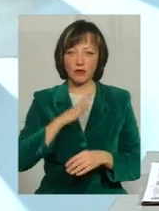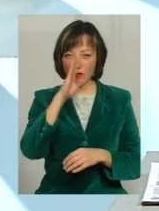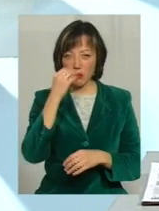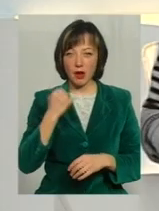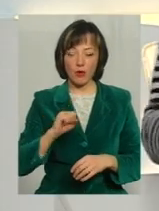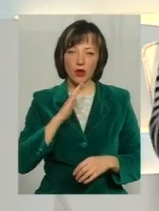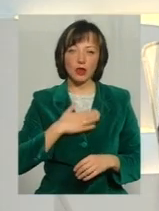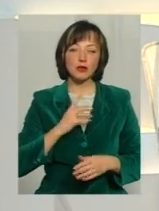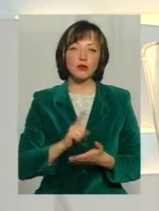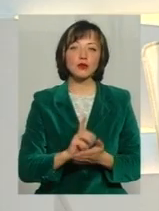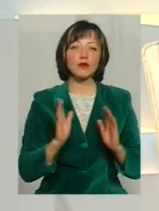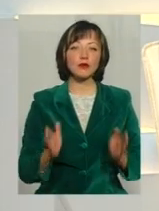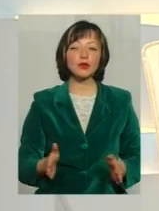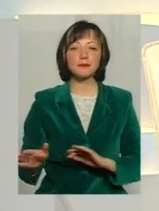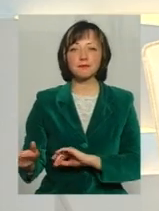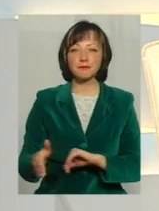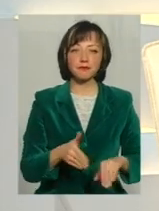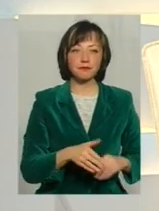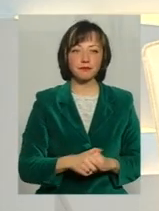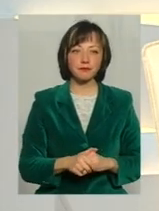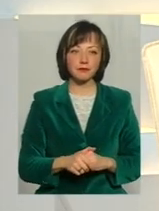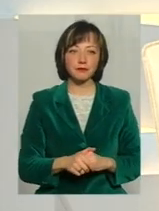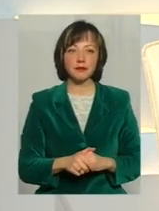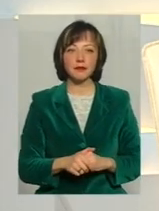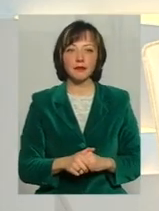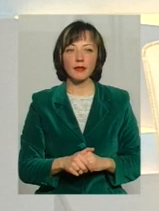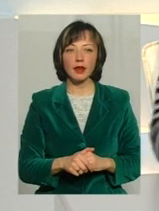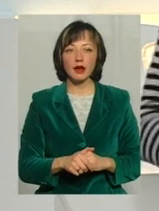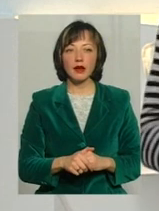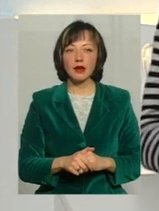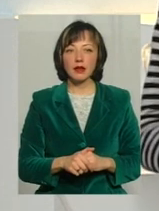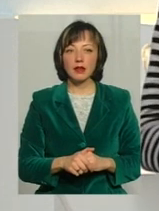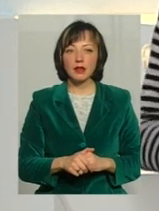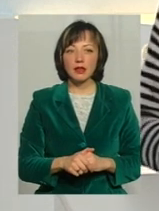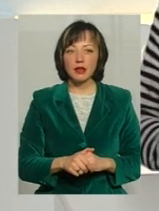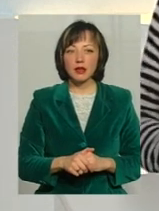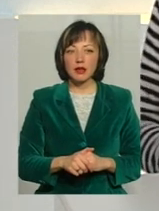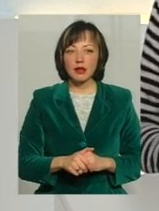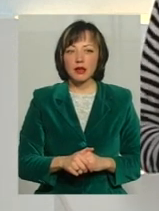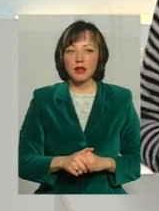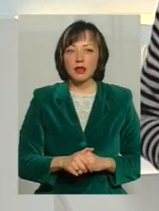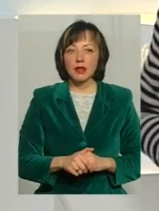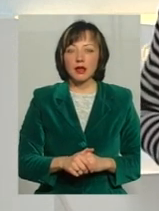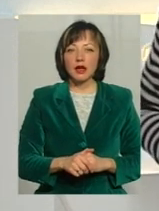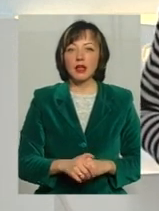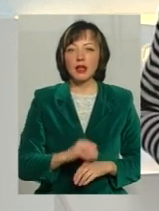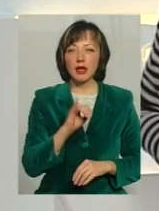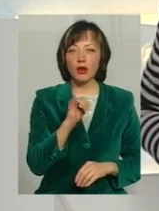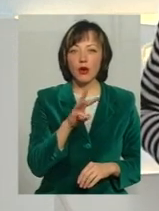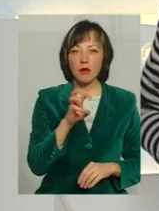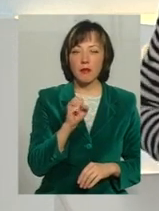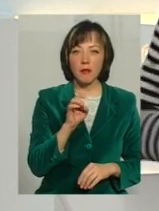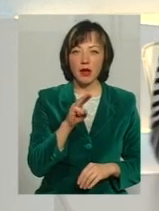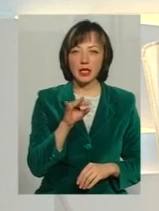Власне, запорожець Ігор Мартинюк – один із перших, хто добровільно пішов захищати рідну